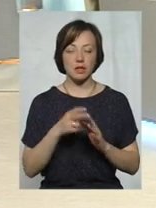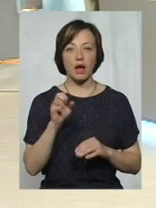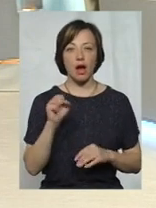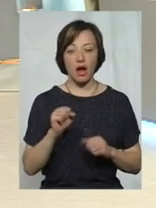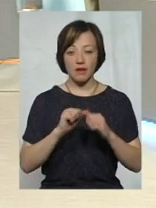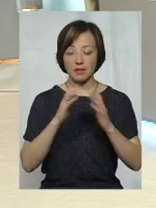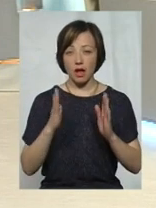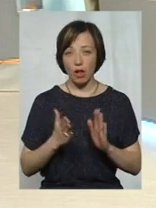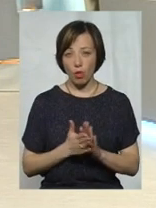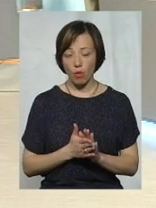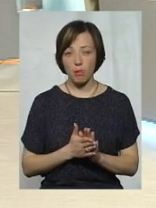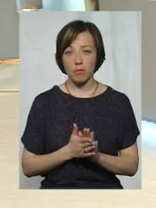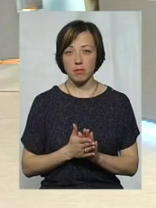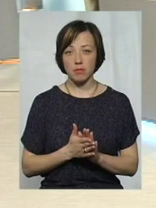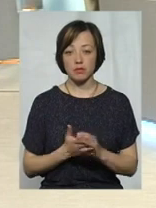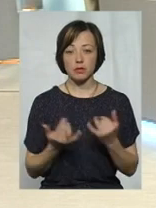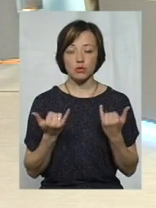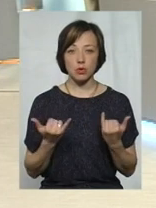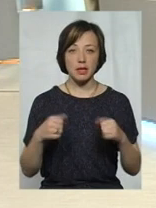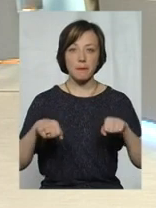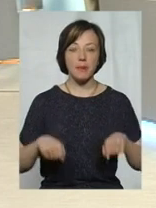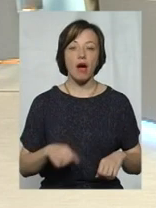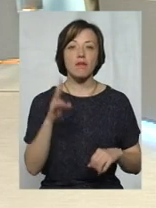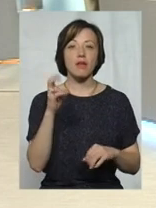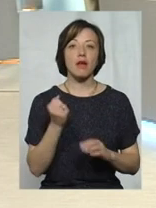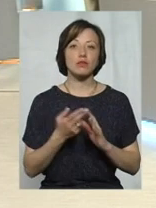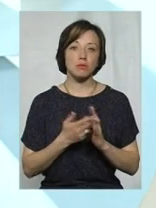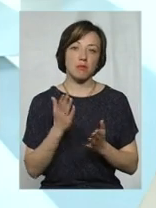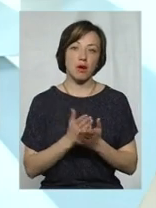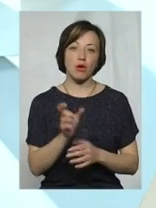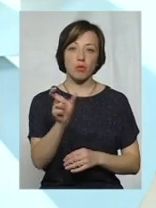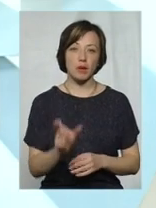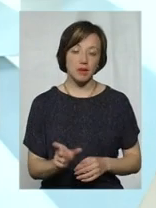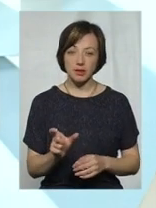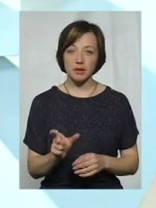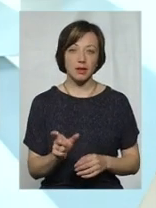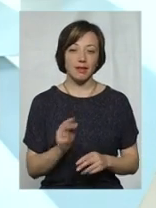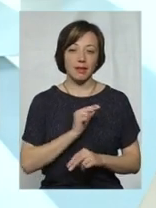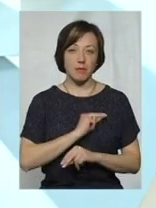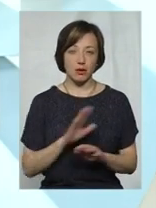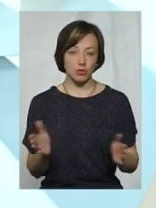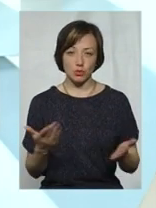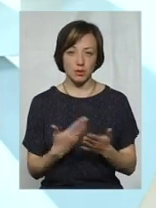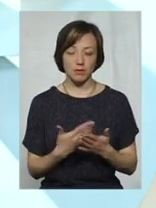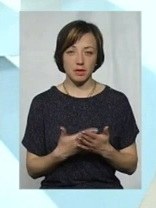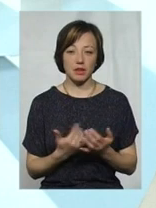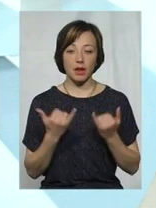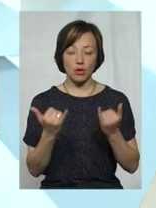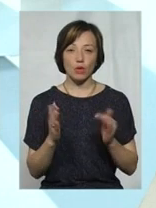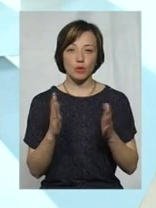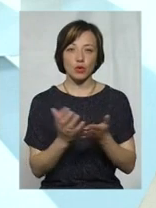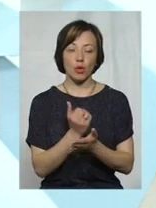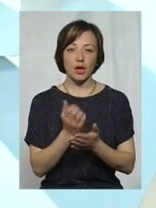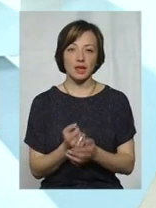загалом, сьогодні право на субсидію має і громадянин працездатного віку, який не працює. Для нього буде